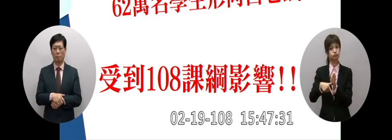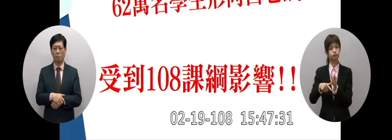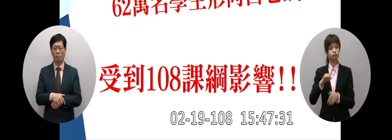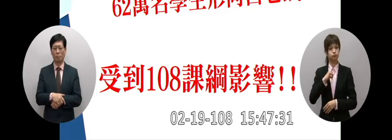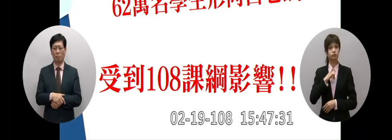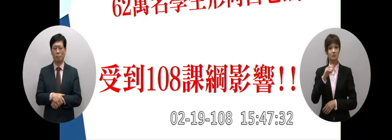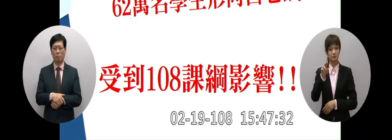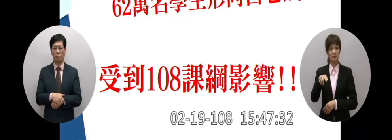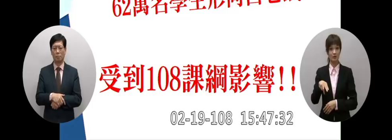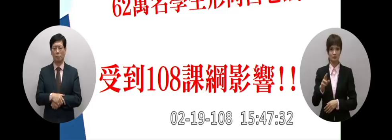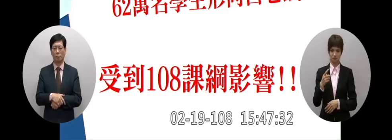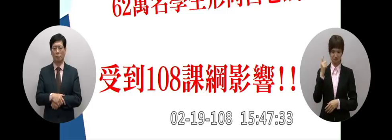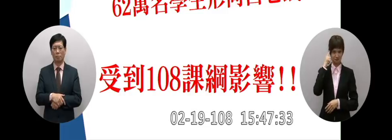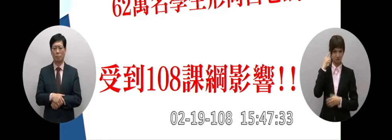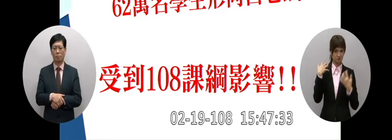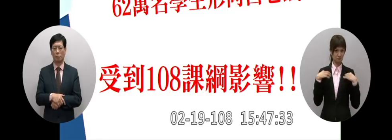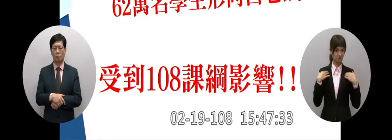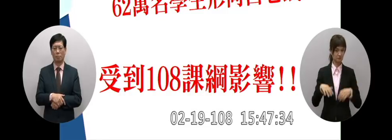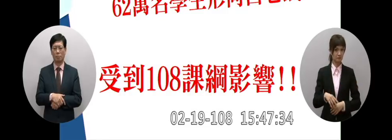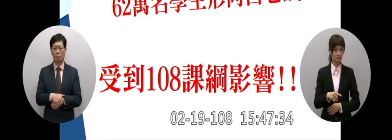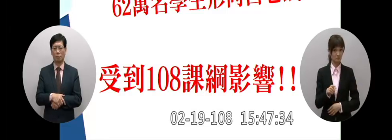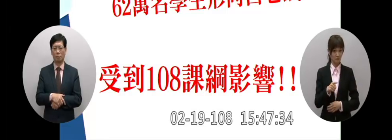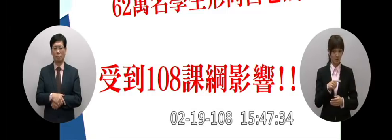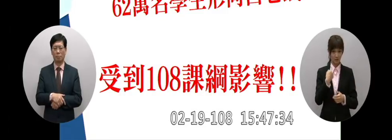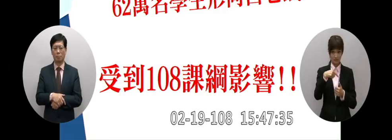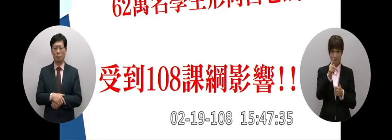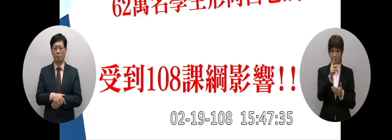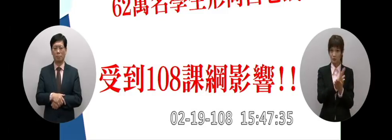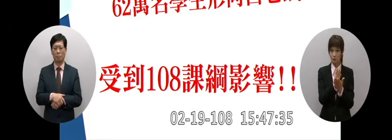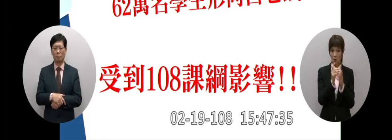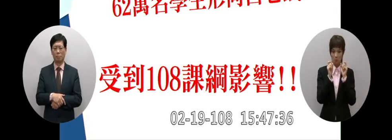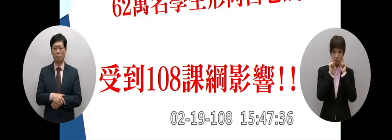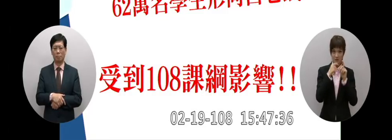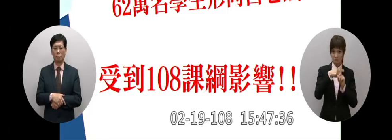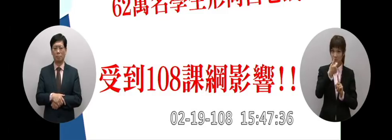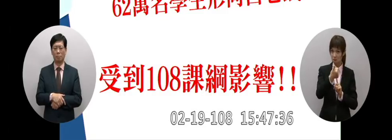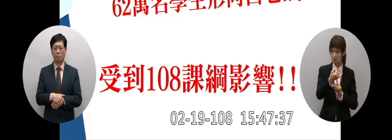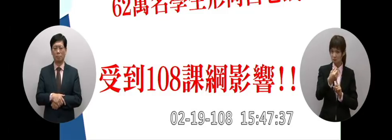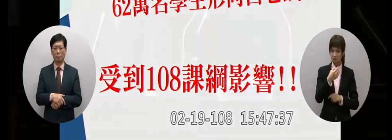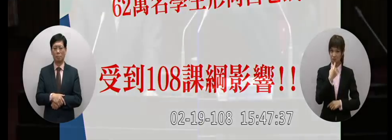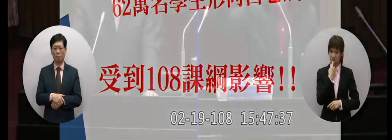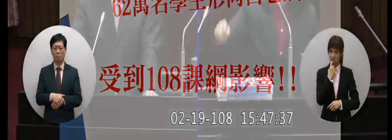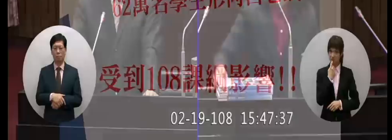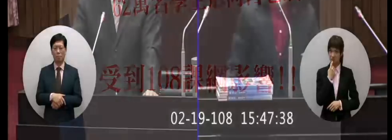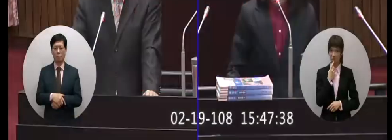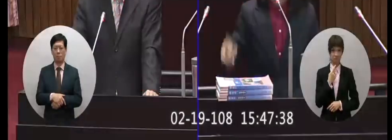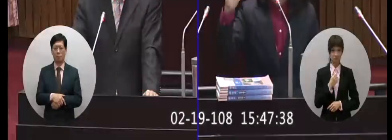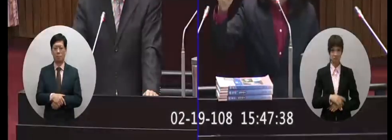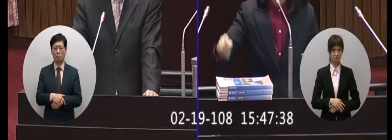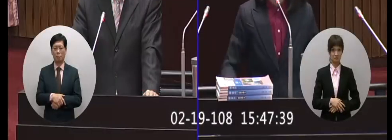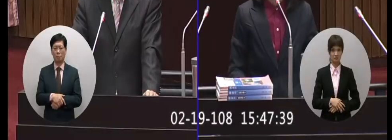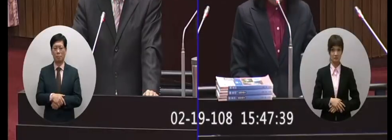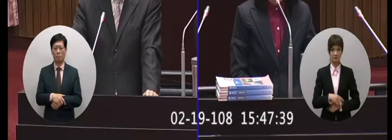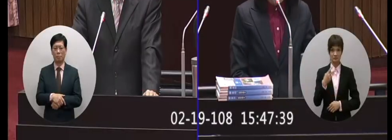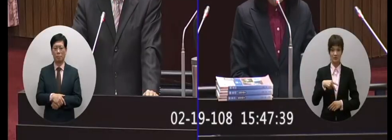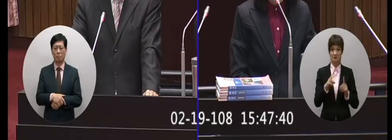也是一個不負責任的答案因為教書的品質我有極大的懷疑所以再來看到所以有那麼多學生會受到